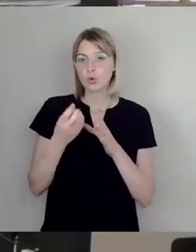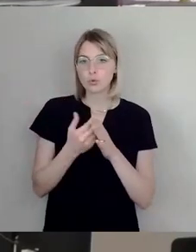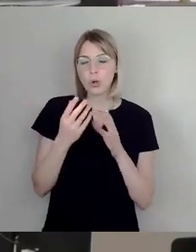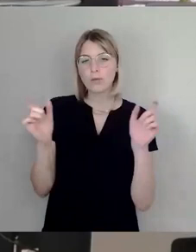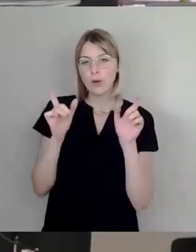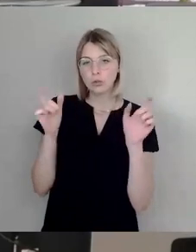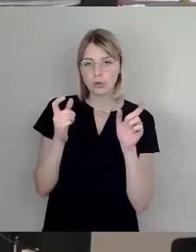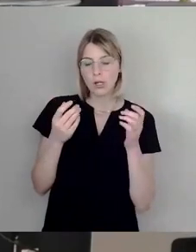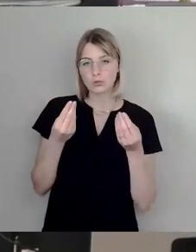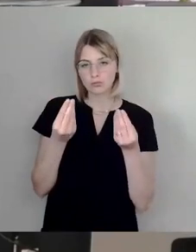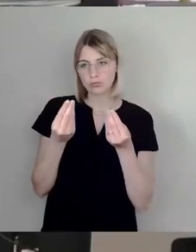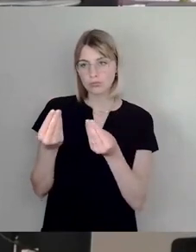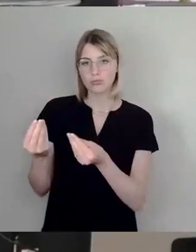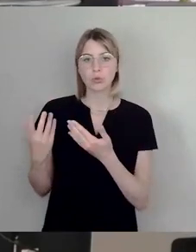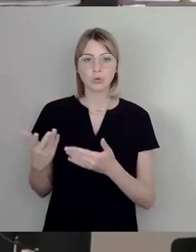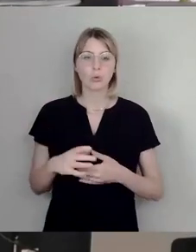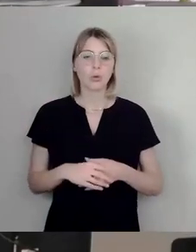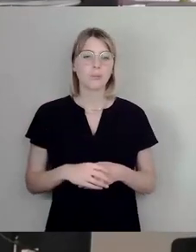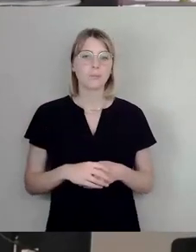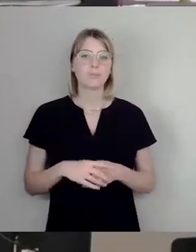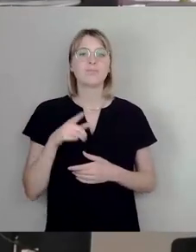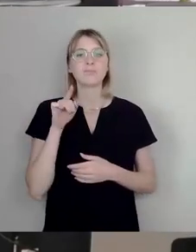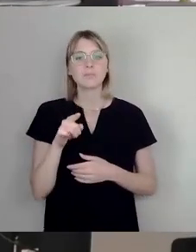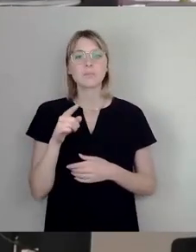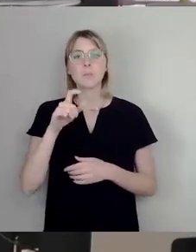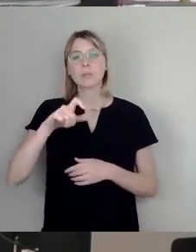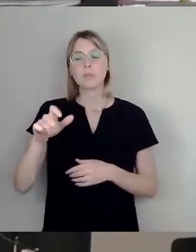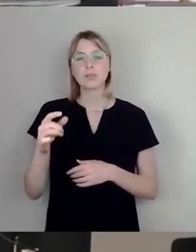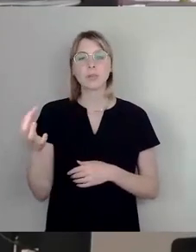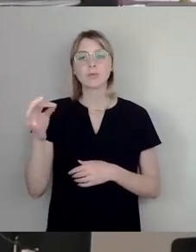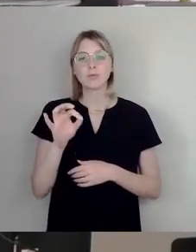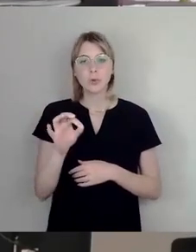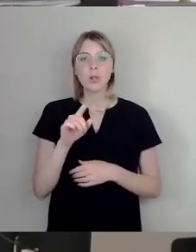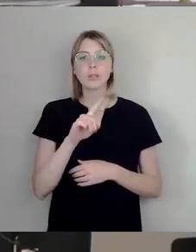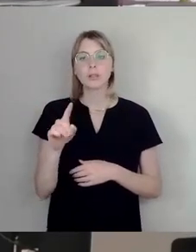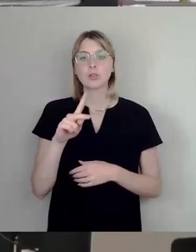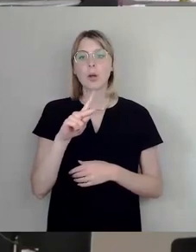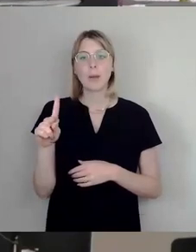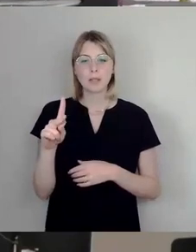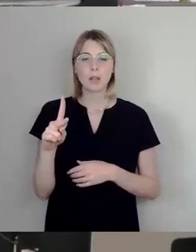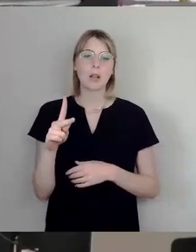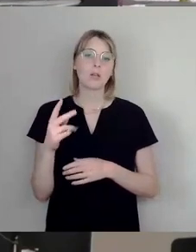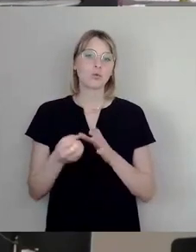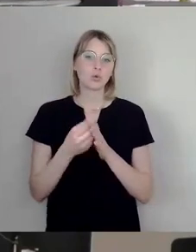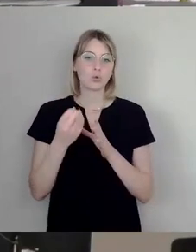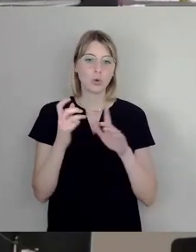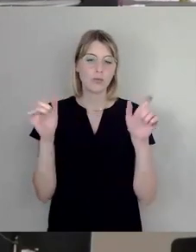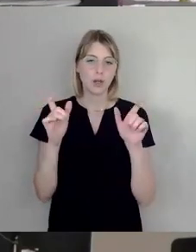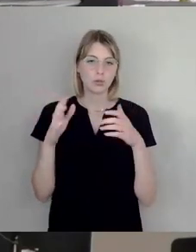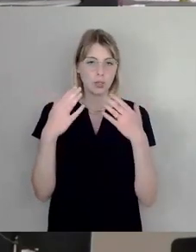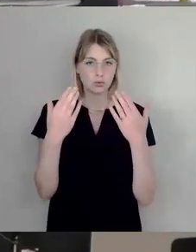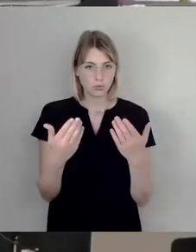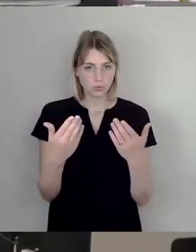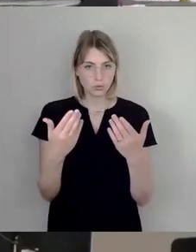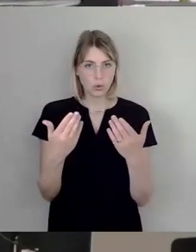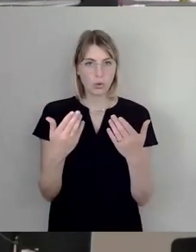um Menschen, die in unserer Stadt nicht kommerzielle Kulturveranstaltungen organisieren wollen oder auch mit dem kleinen Geldbeutel